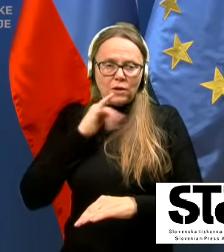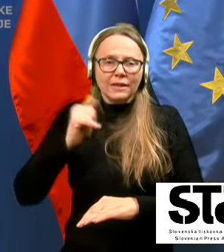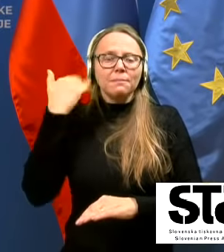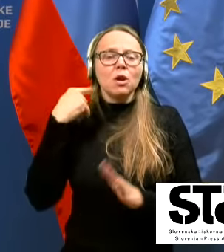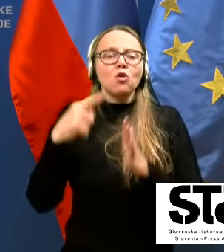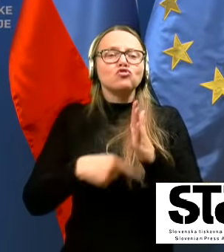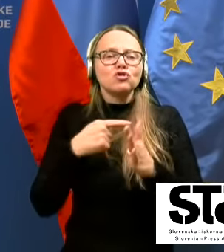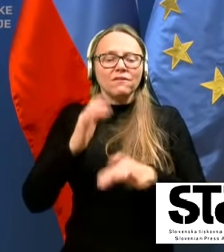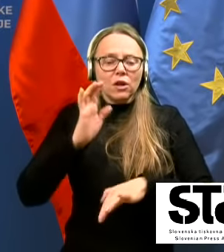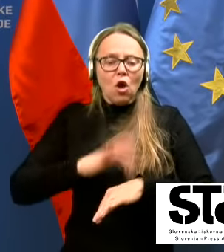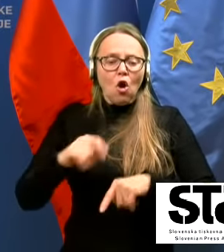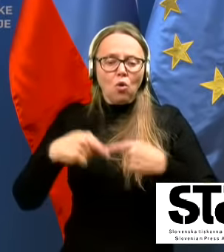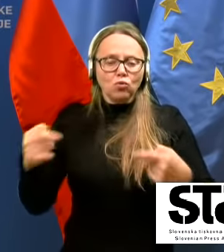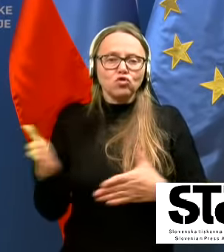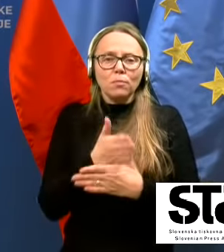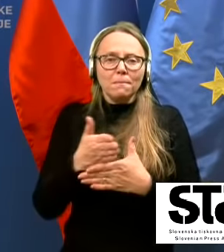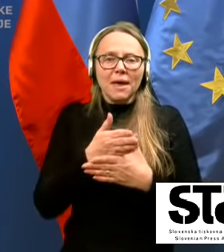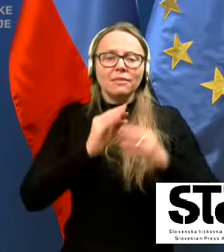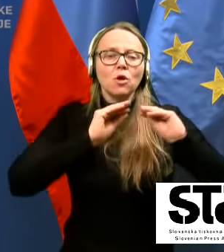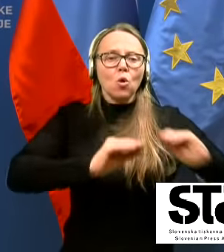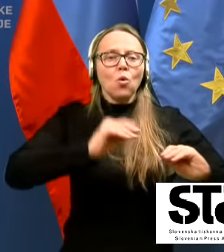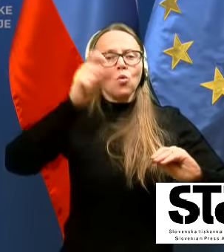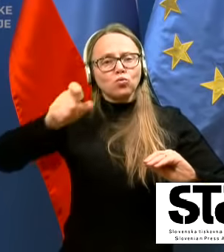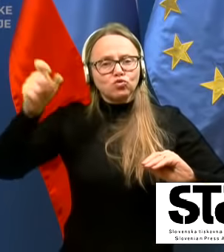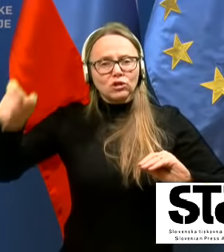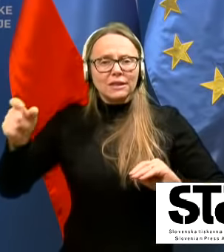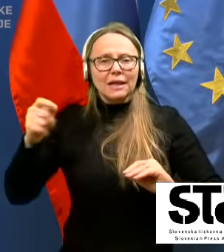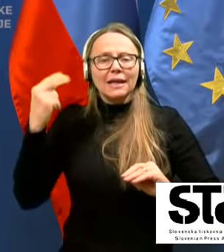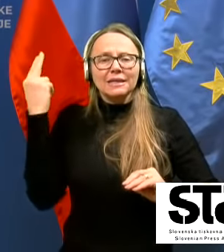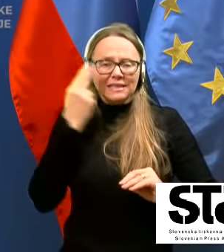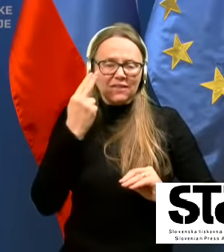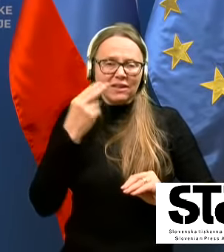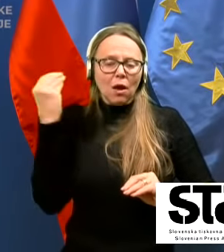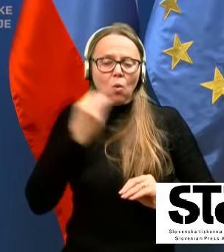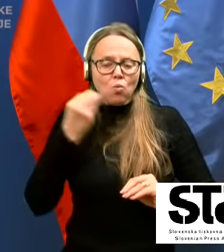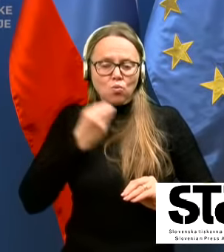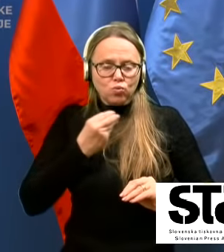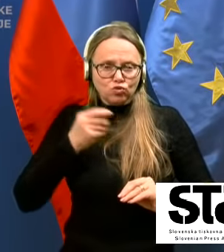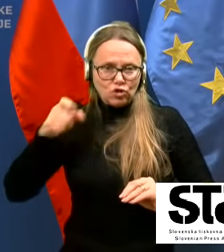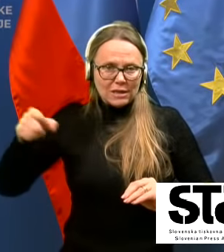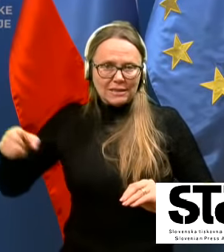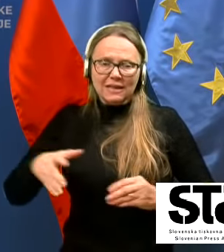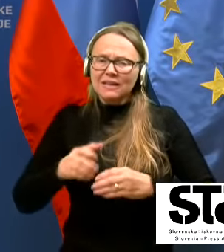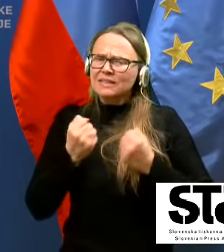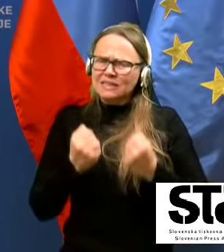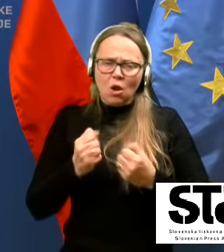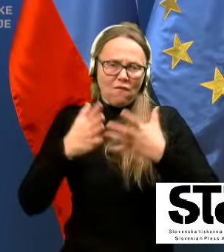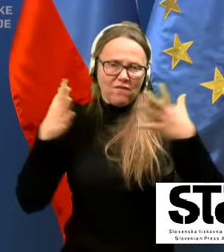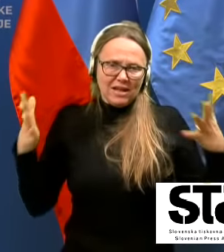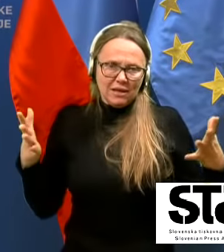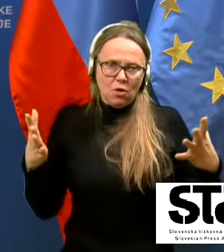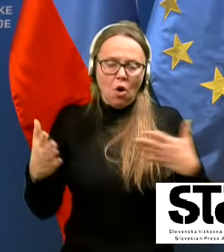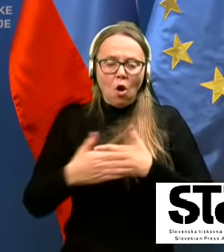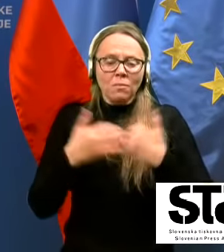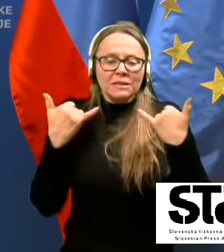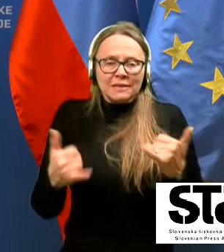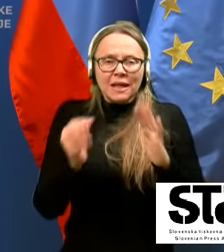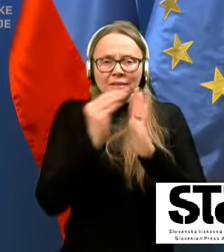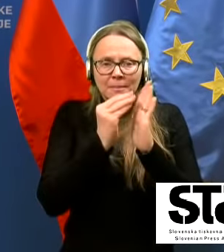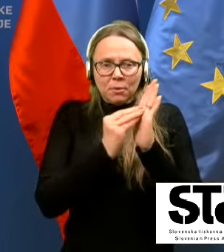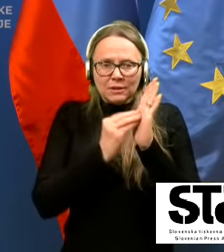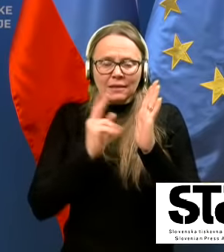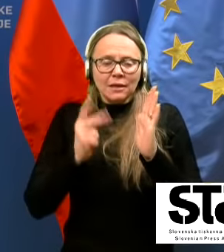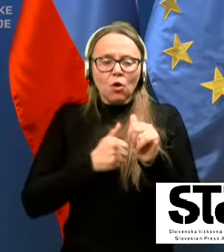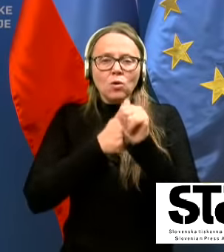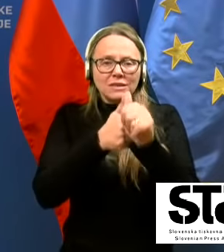število okužb med učitelji in tudi učenci izredno veliko in obsedanih podatkih, ko